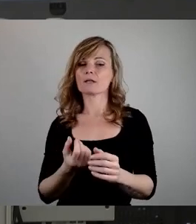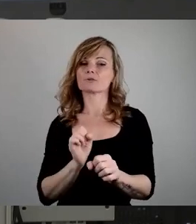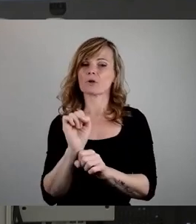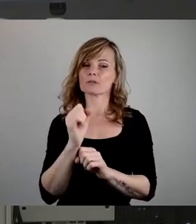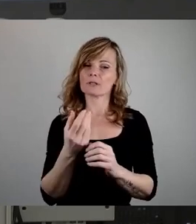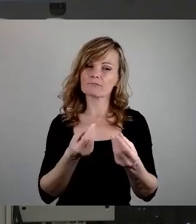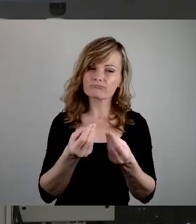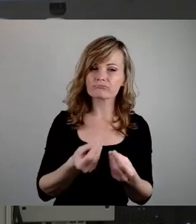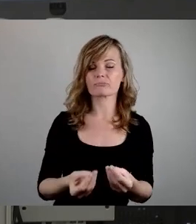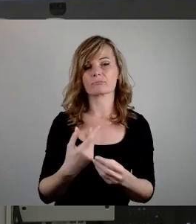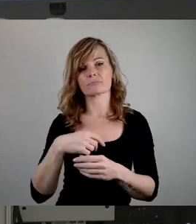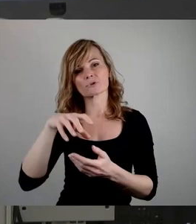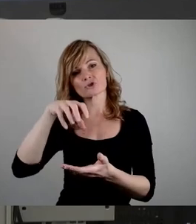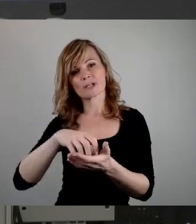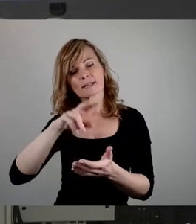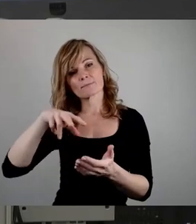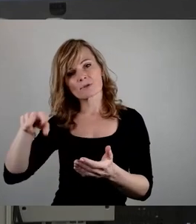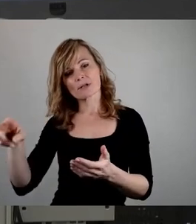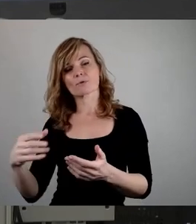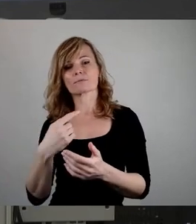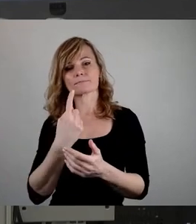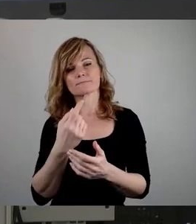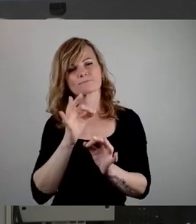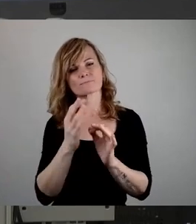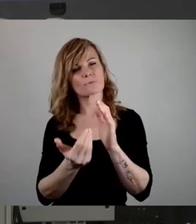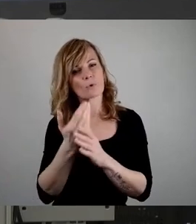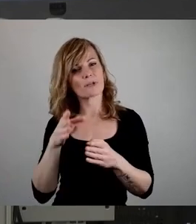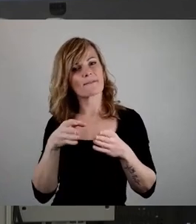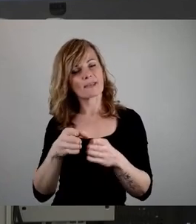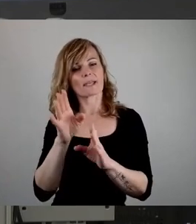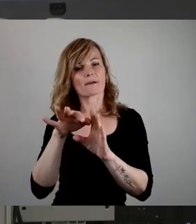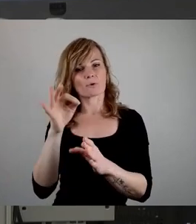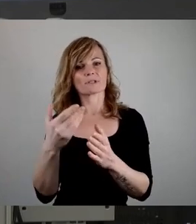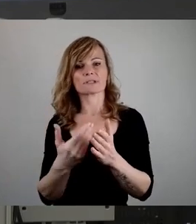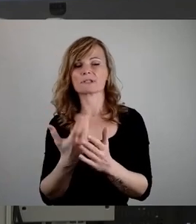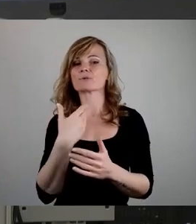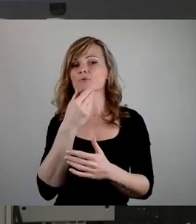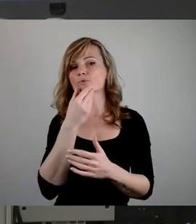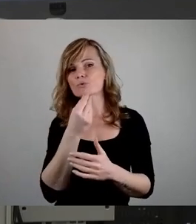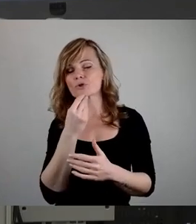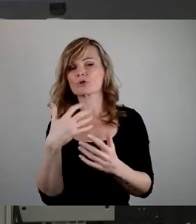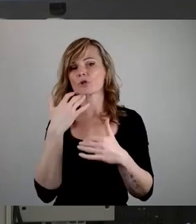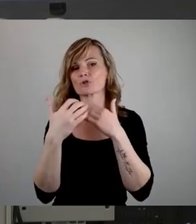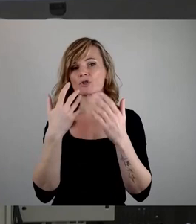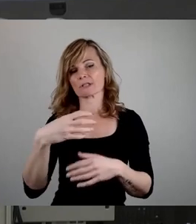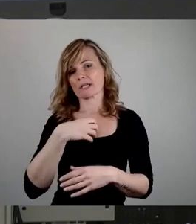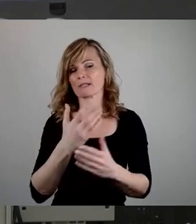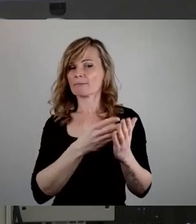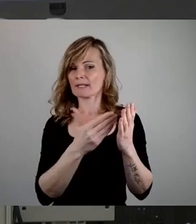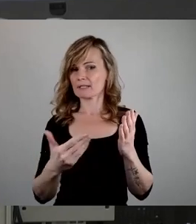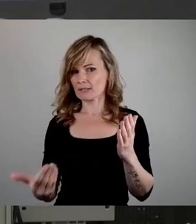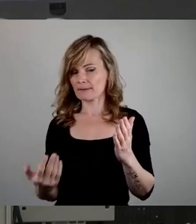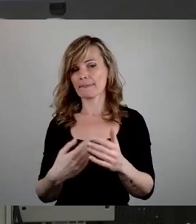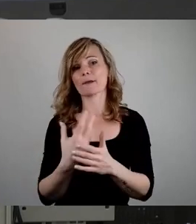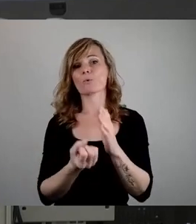hat mit Interventionen in der Ausstellung innovative Wege gefunden, die jüdische Geschichte Dresdens zu präsentieren. Ein jüdisches Kultur- und Begegnungszentrum am